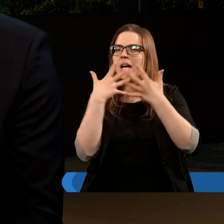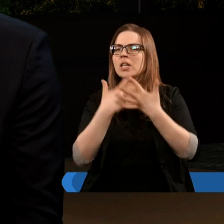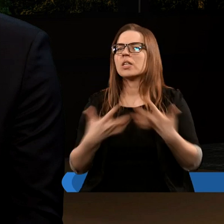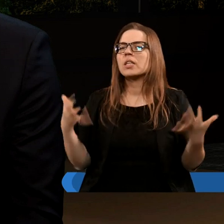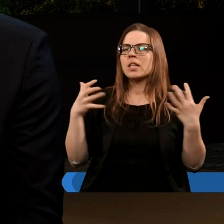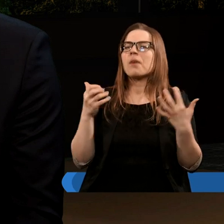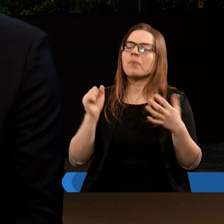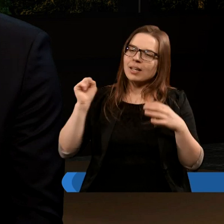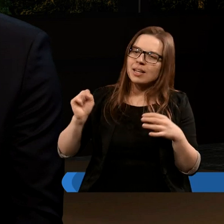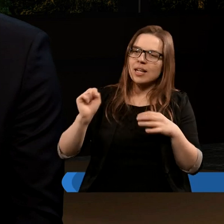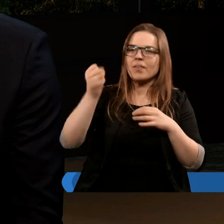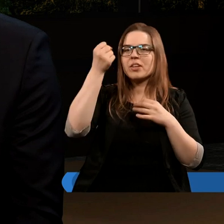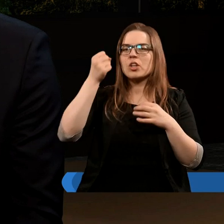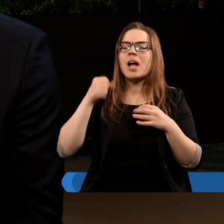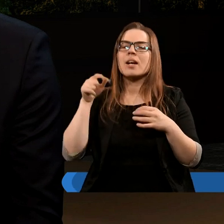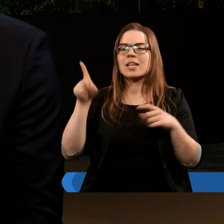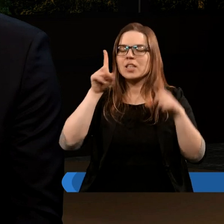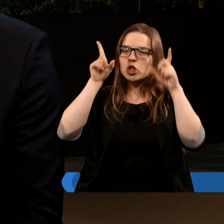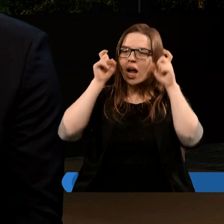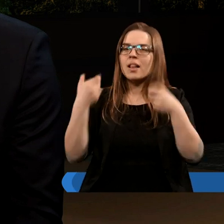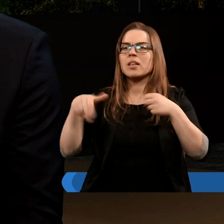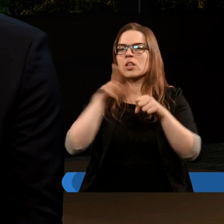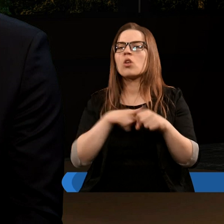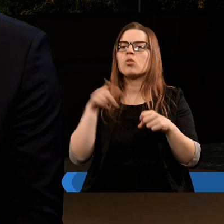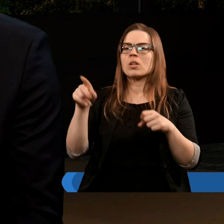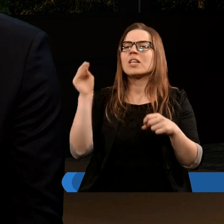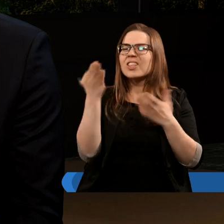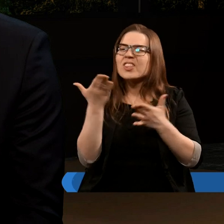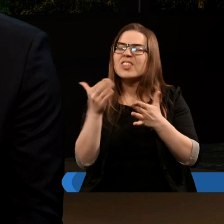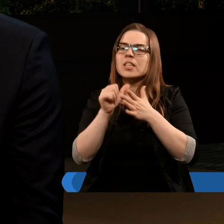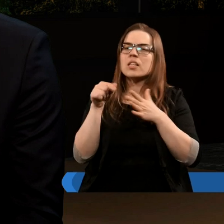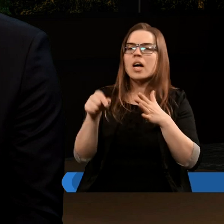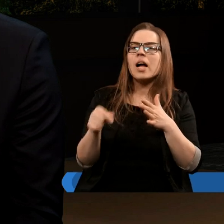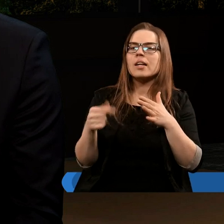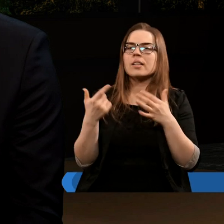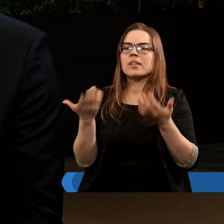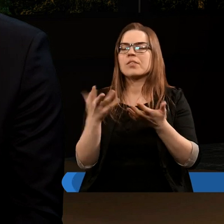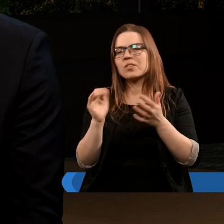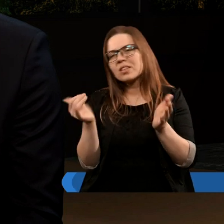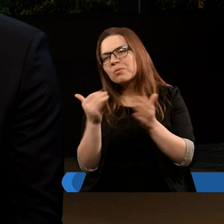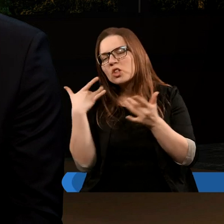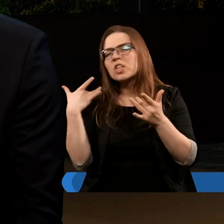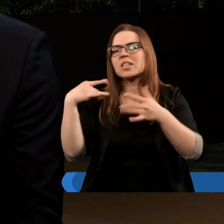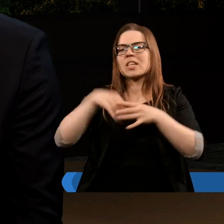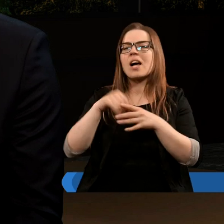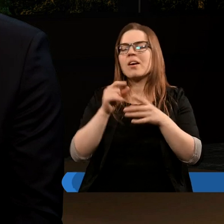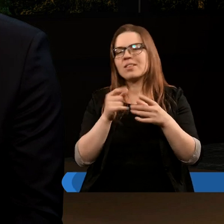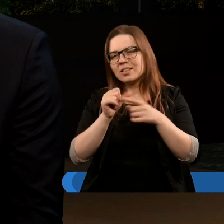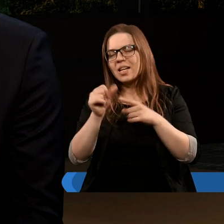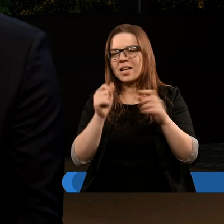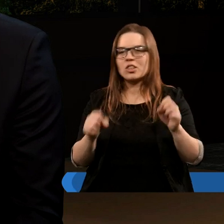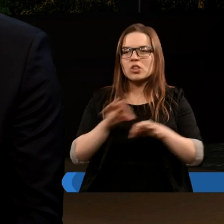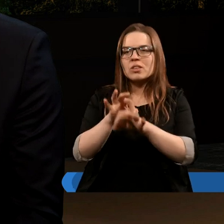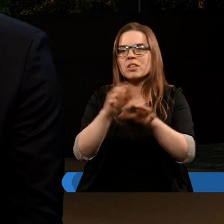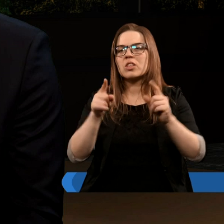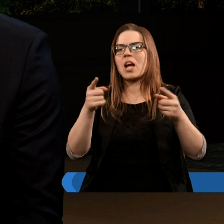ziemi zwyciężać z szatanem, który gdzieś tam jeszcze ostatnimi dechami życia prosperuje.